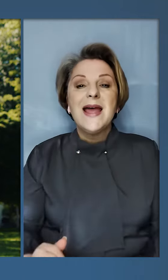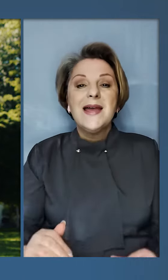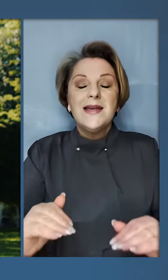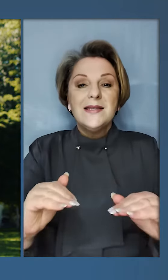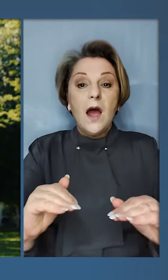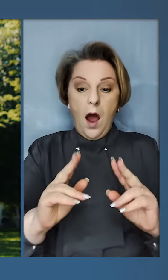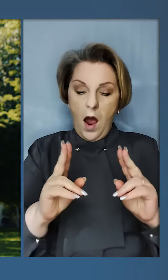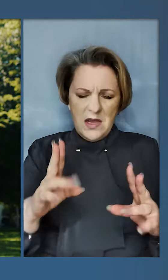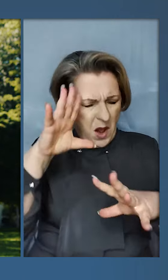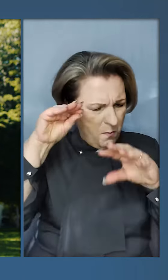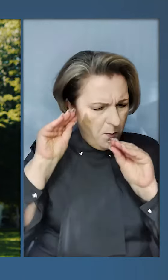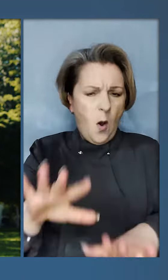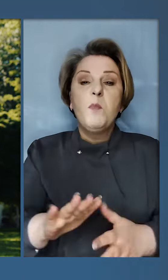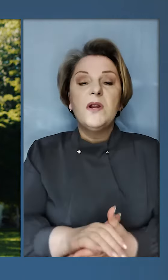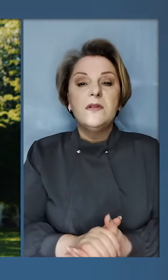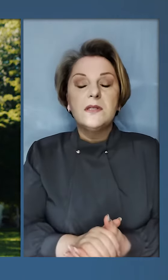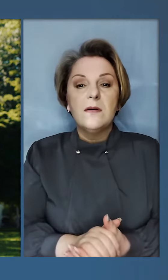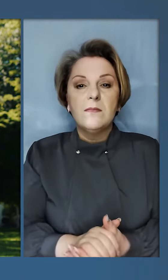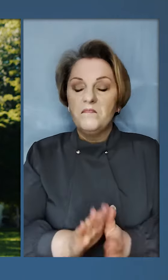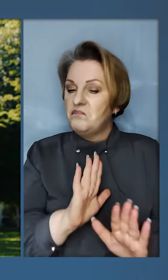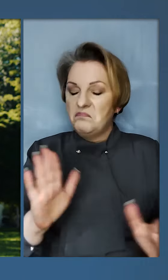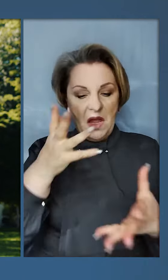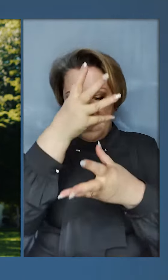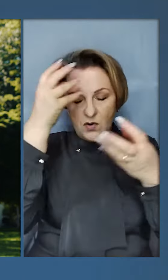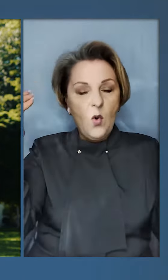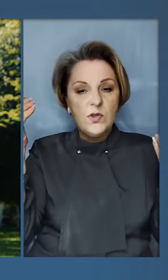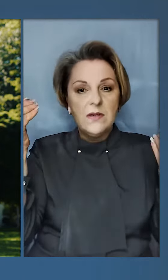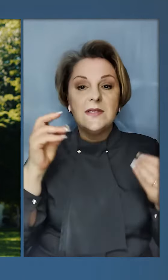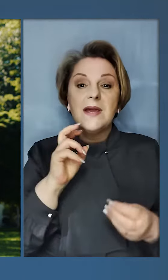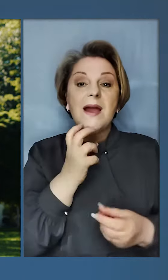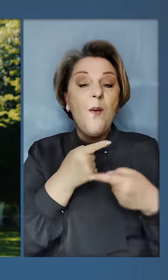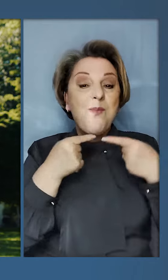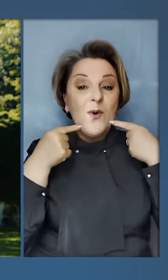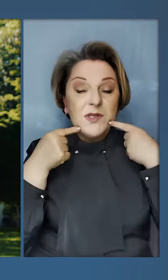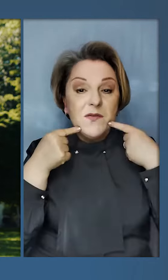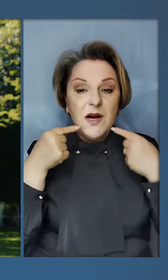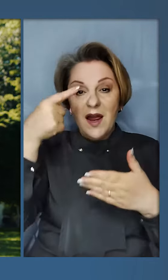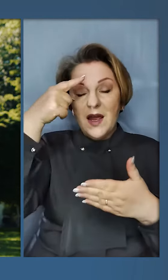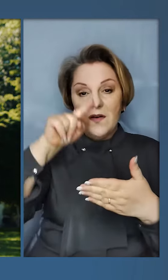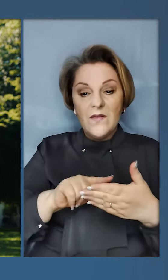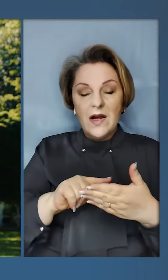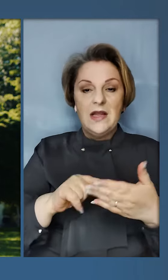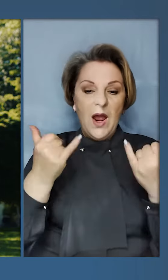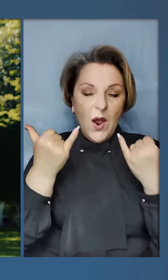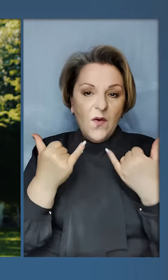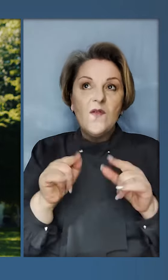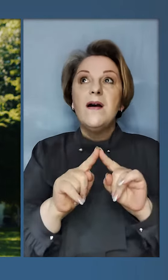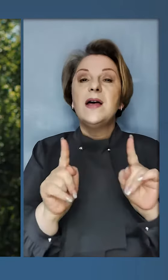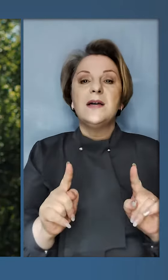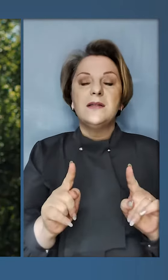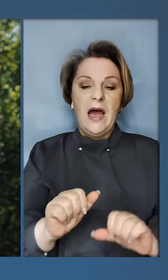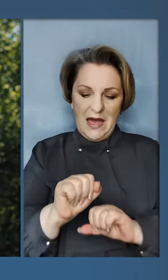дитинство, але які попри все не розучились посміхатися і вірити в диво.